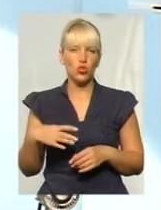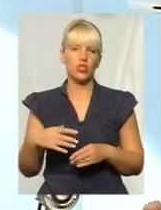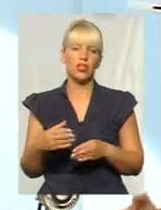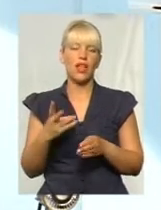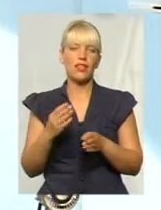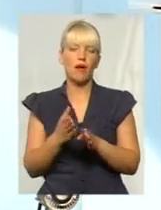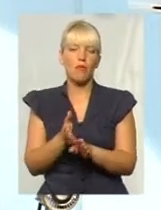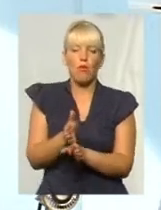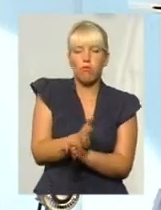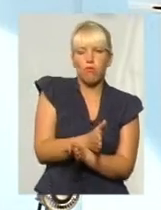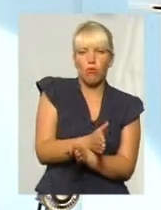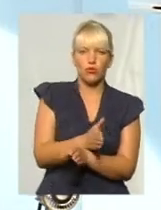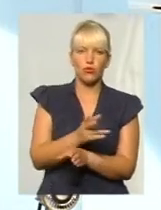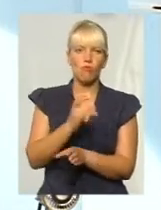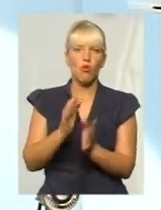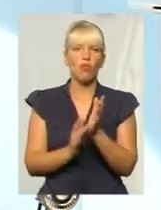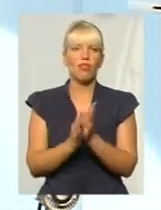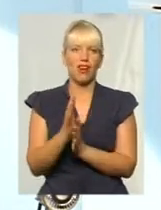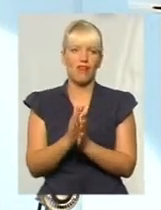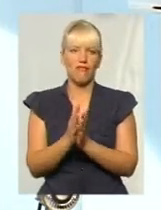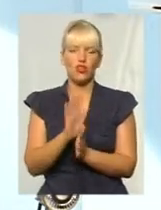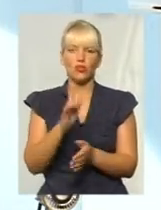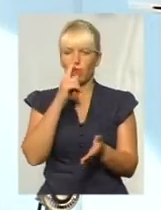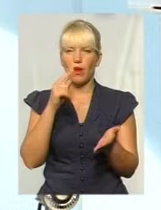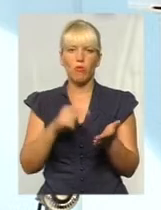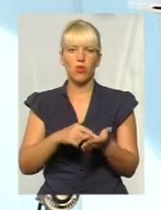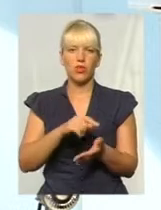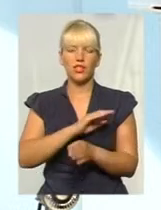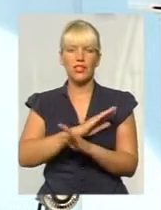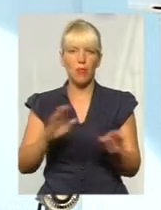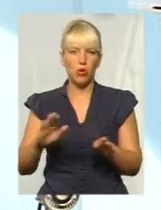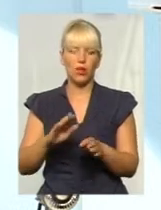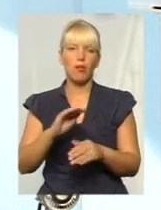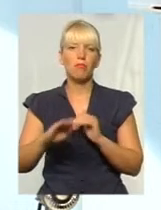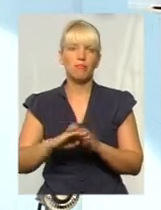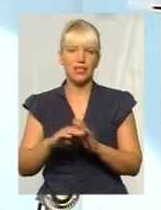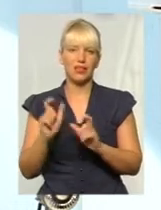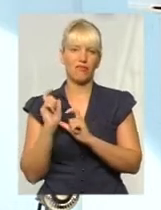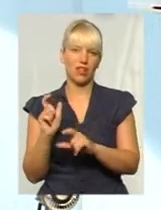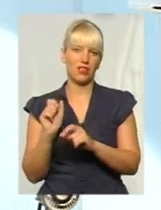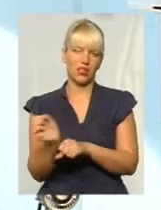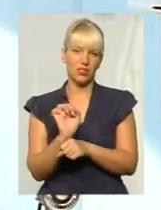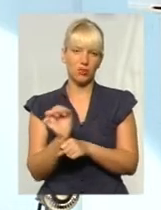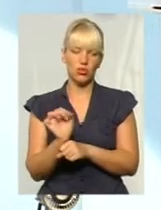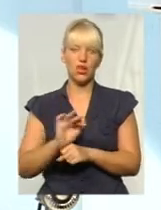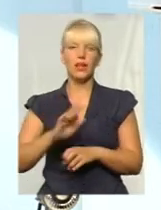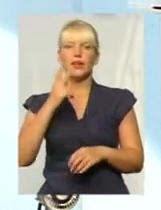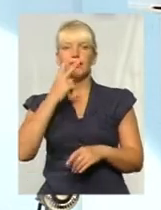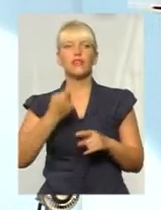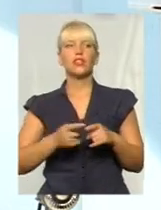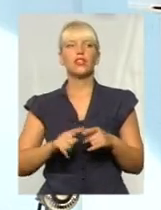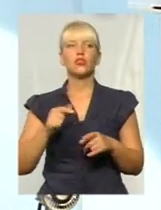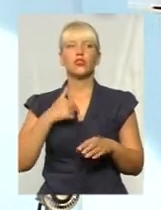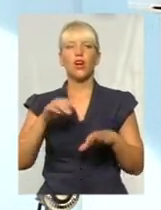обминула, щоб не потрапити під колес автомобіля. І це дійсно незручно, некомфортно, і не дивлячись на те, що я вибираю